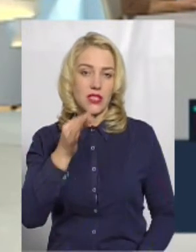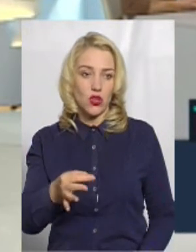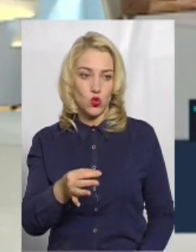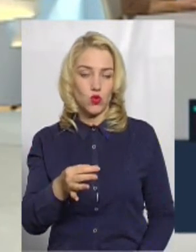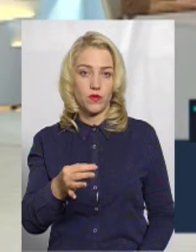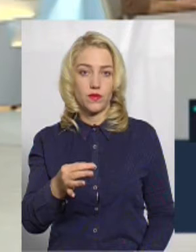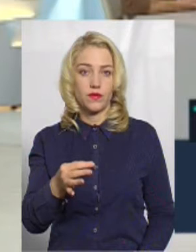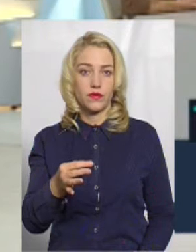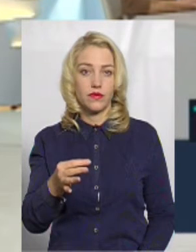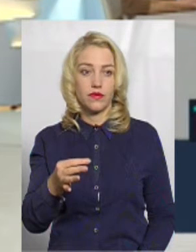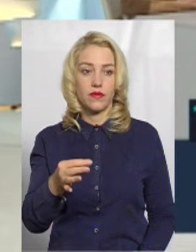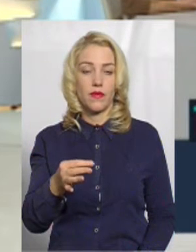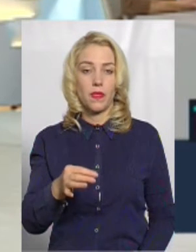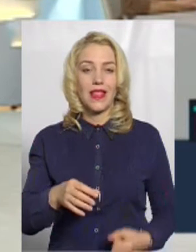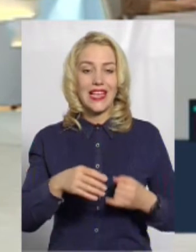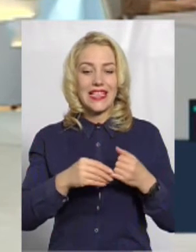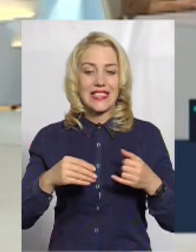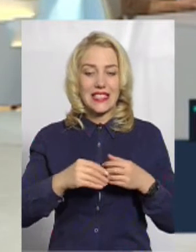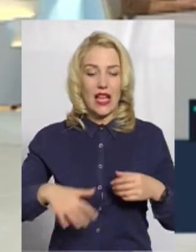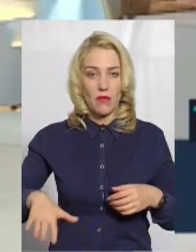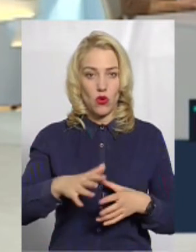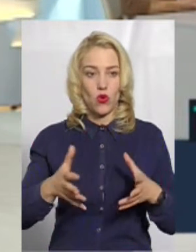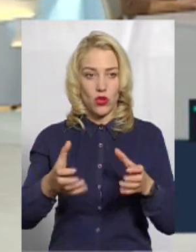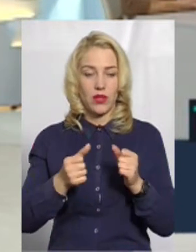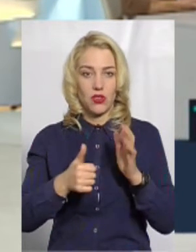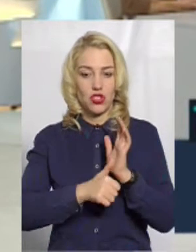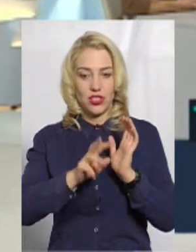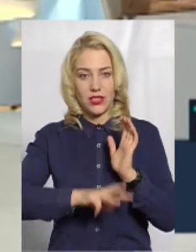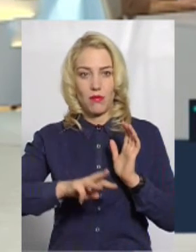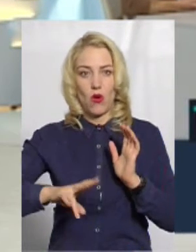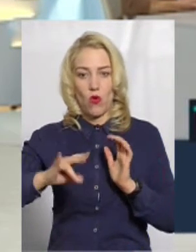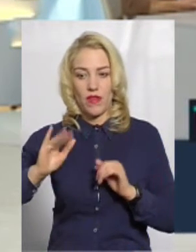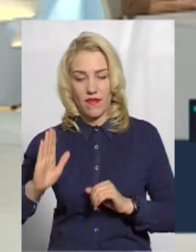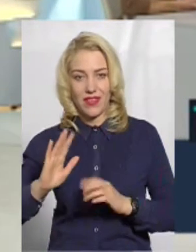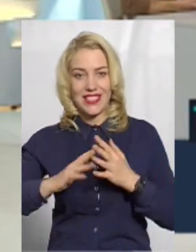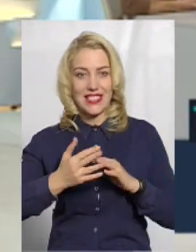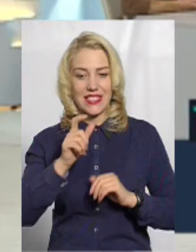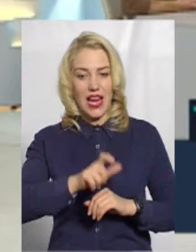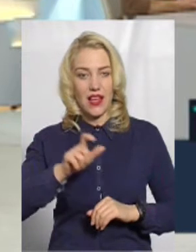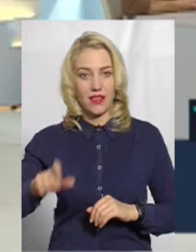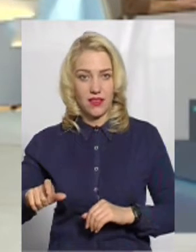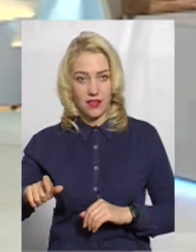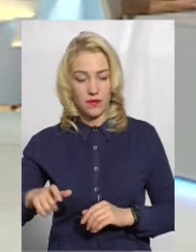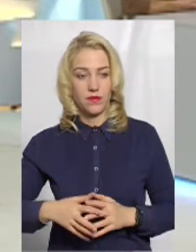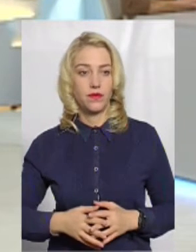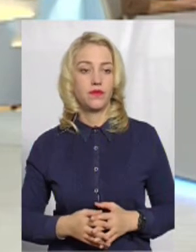землю отримали 6 мільйонів селян. 6 мільйонів селян.